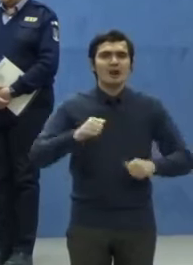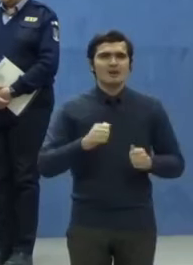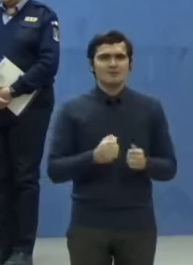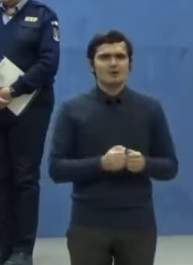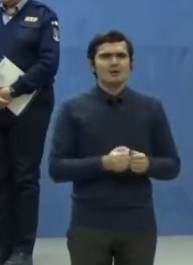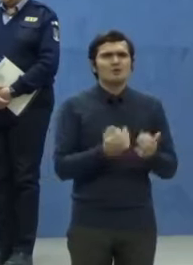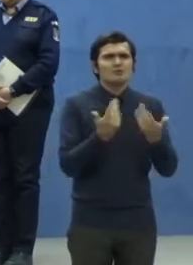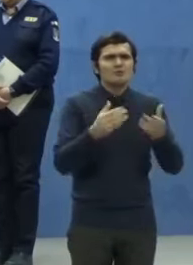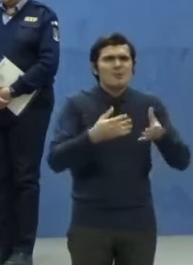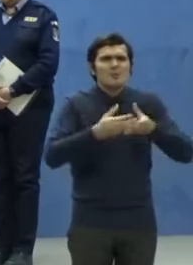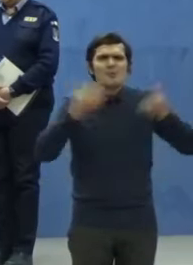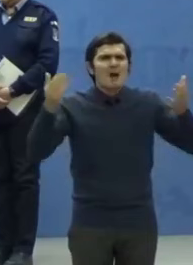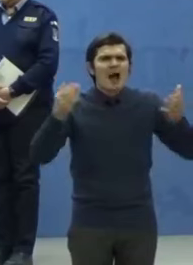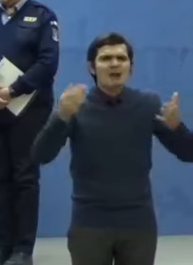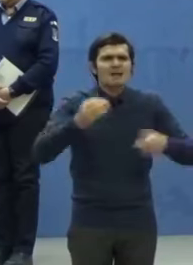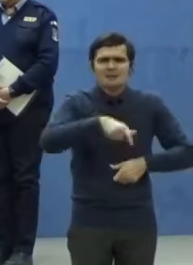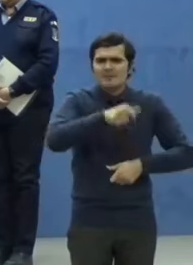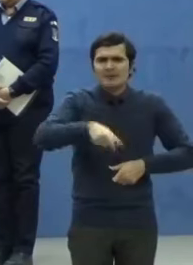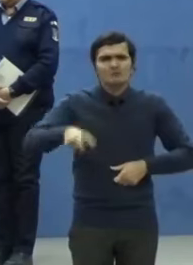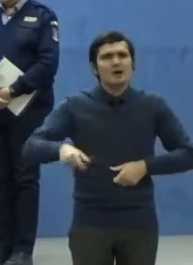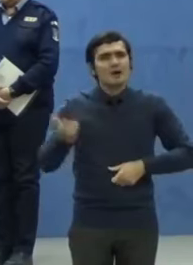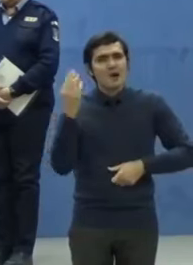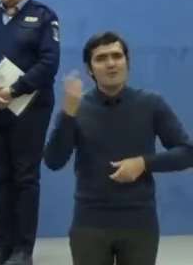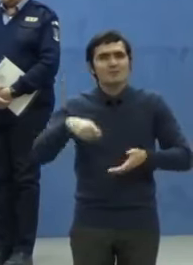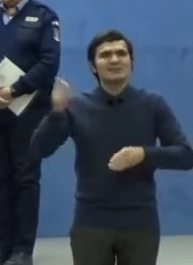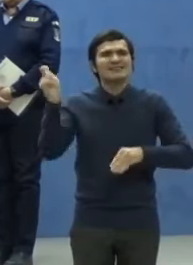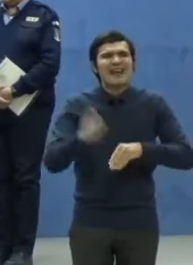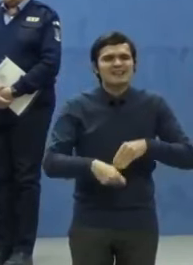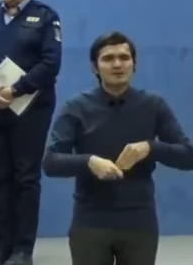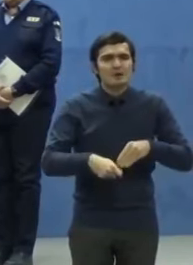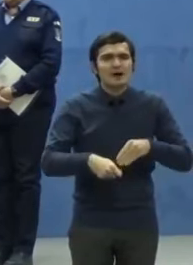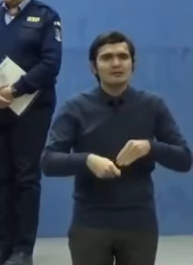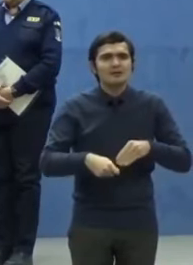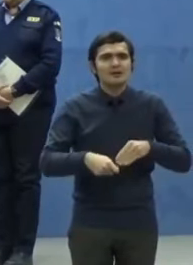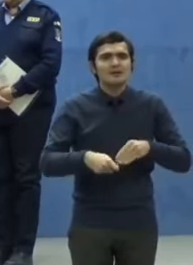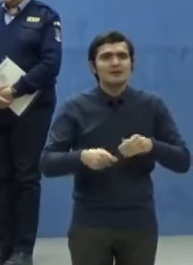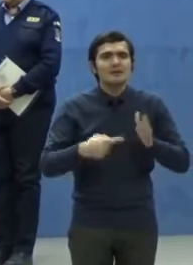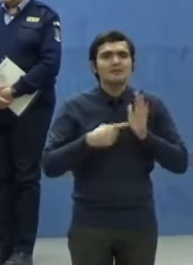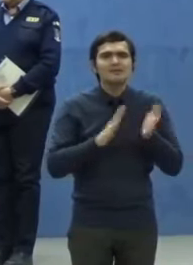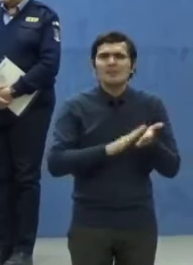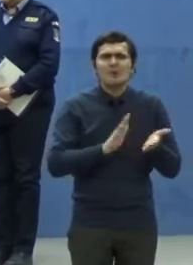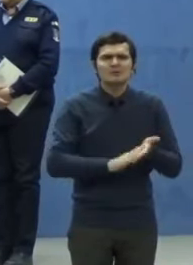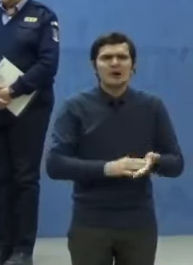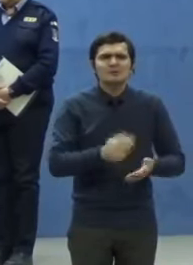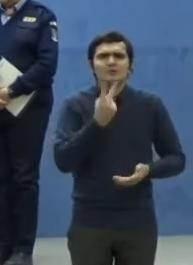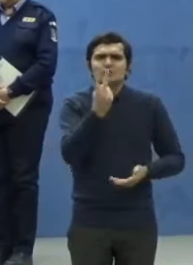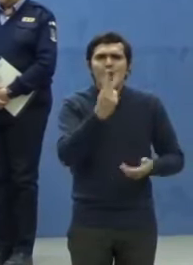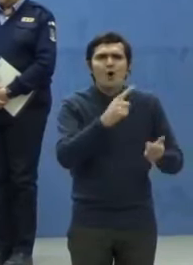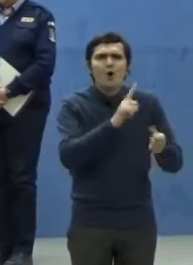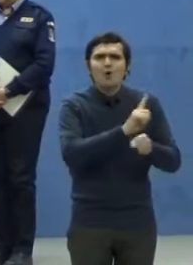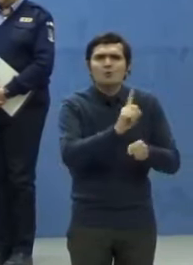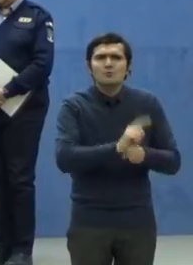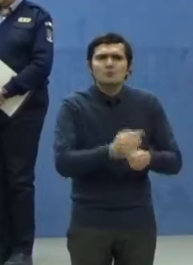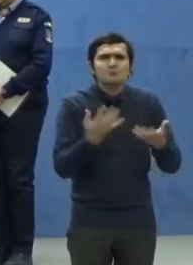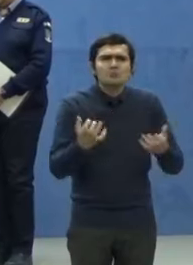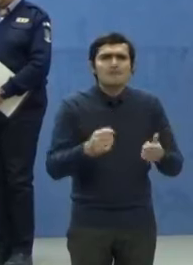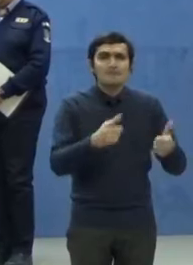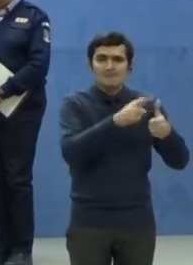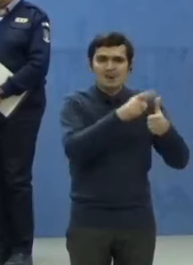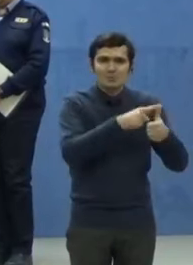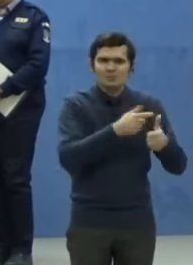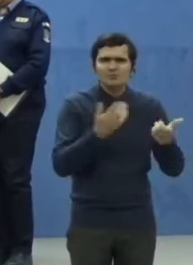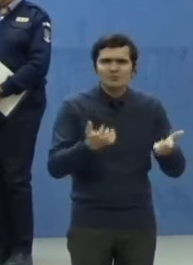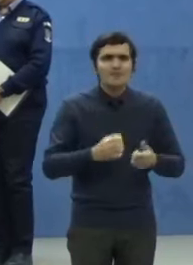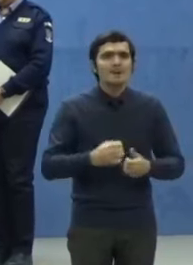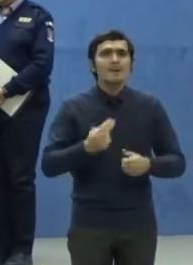sancționate în urma acestor acțiuni ne arată două lucruri. În primul rând, că polițiștii